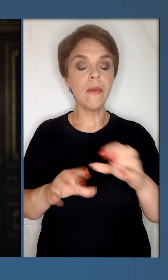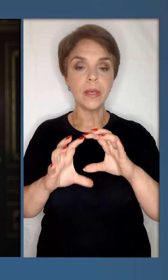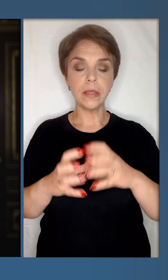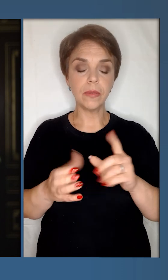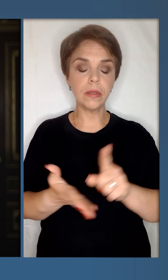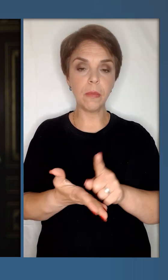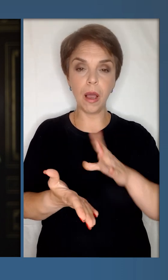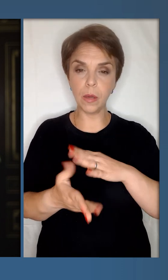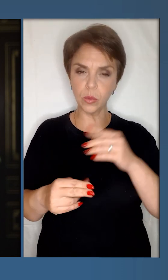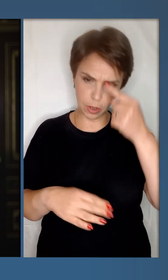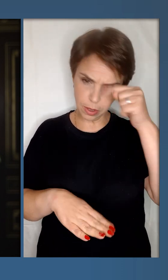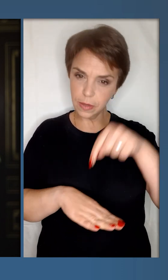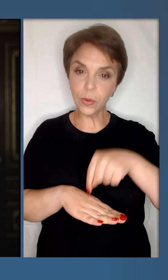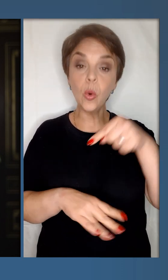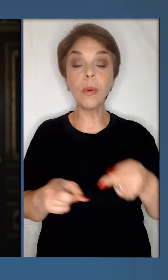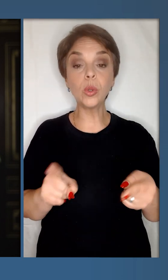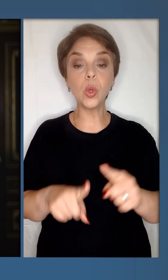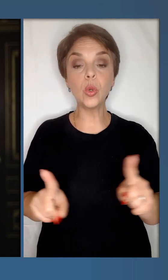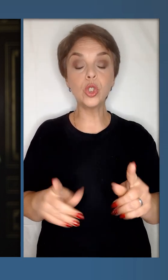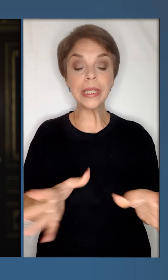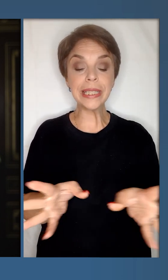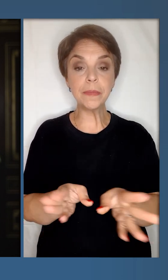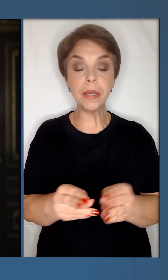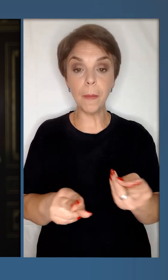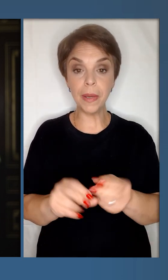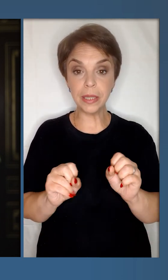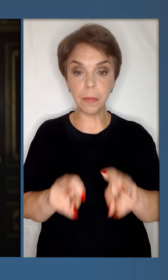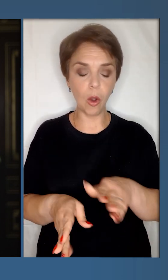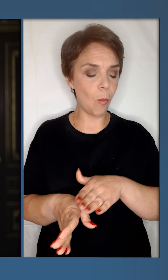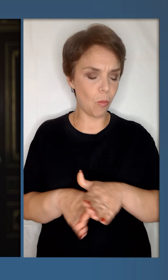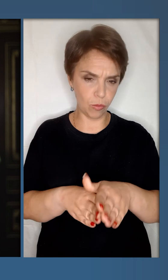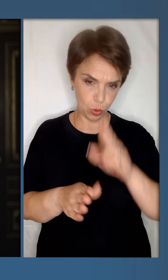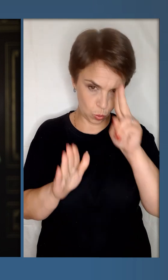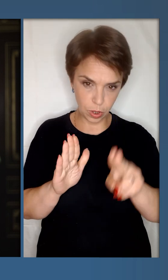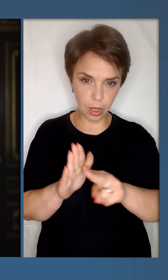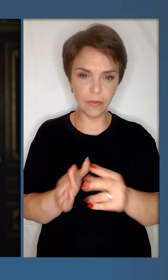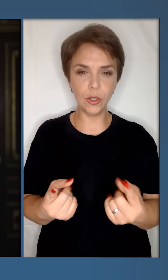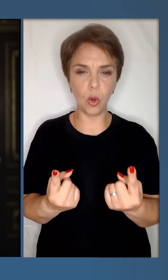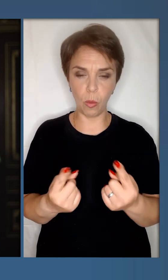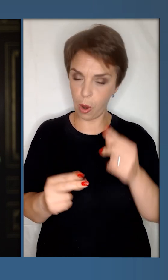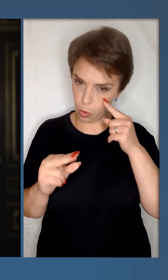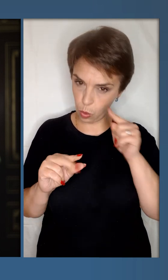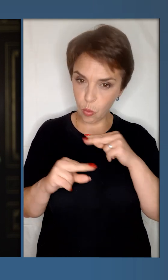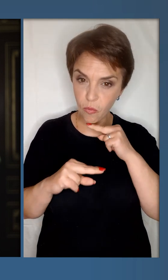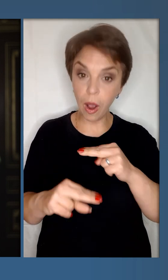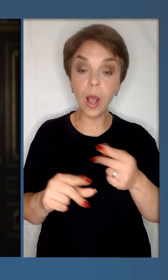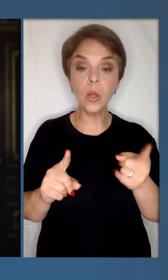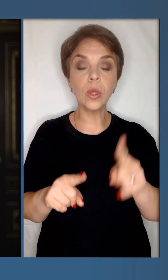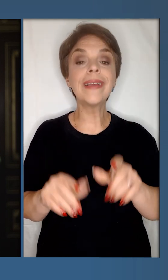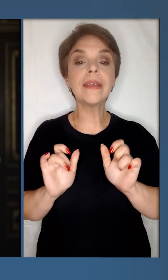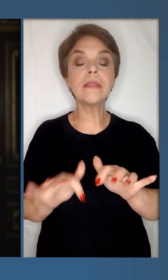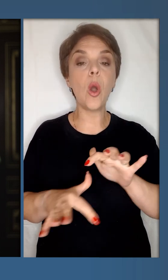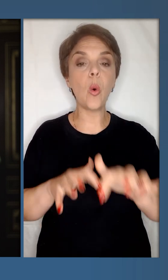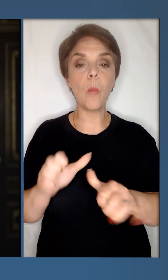увесь світ має бути свідомий того, що спільна безпека повністю залежить від глобальної уваги до дій